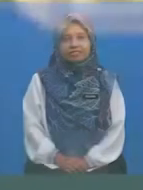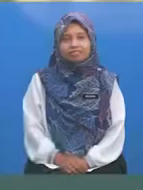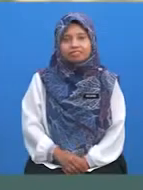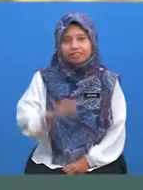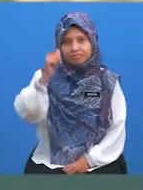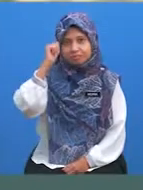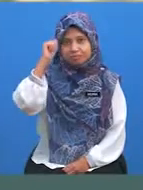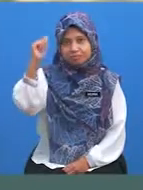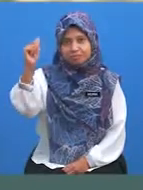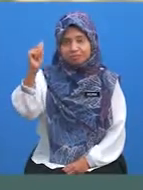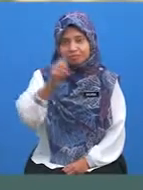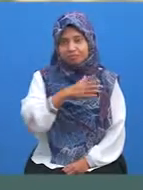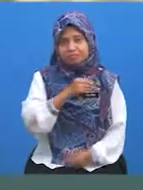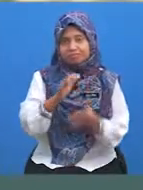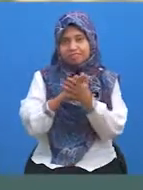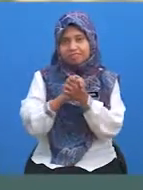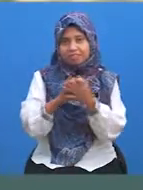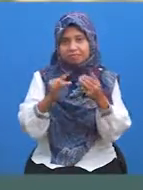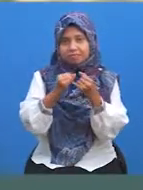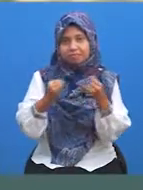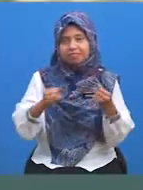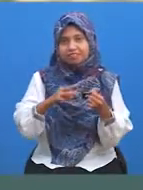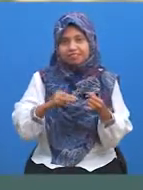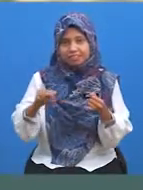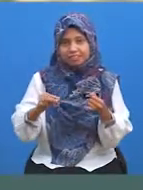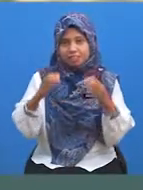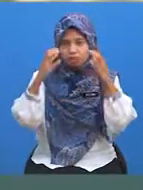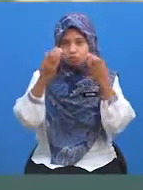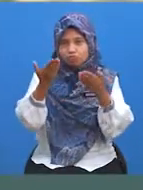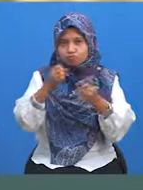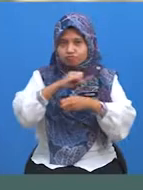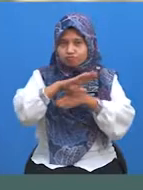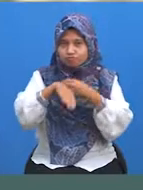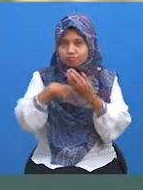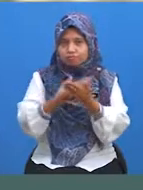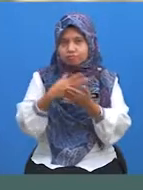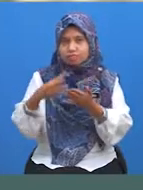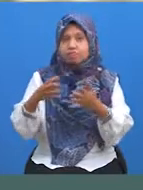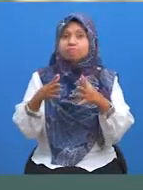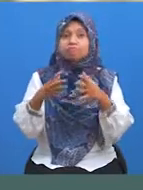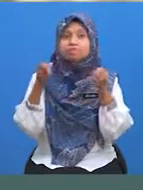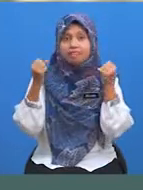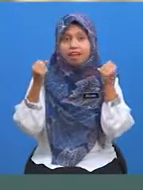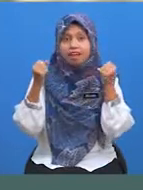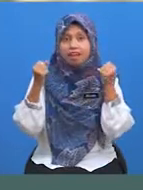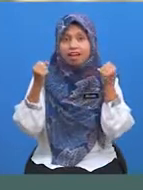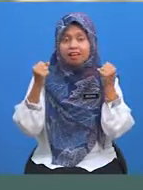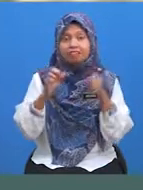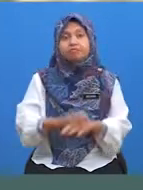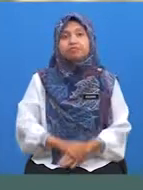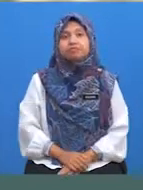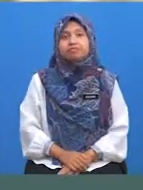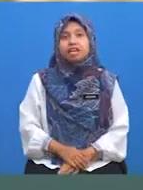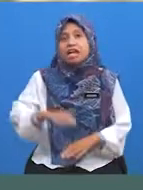Assalamualaikum dan salam sejahtera murid-murid Cikgu harap murid-murid dalam keadaan sihat walafiat